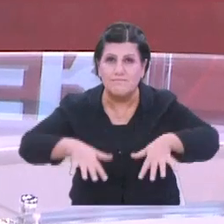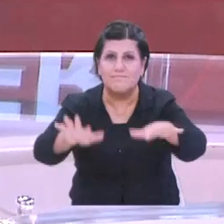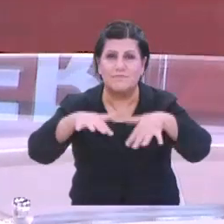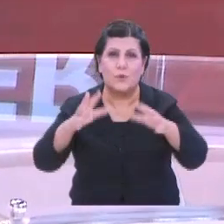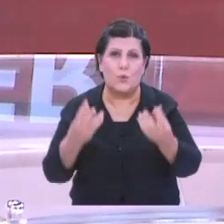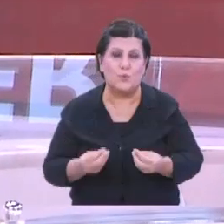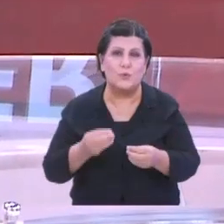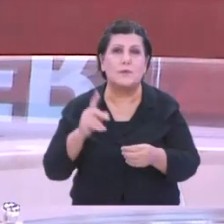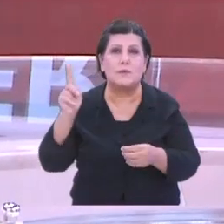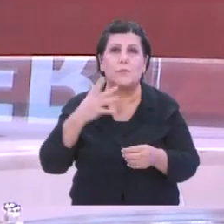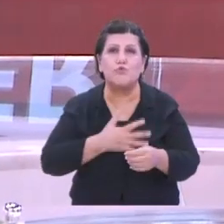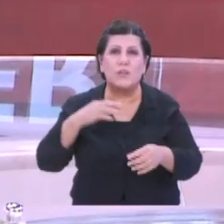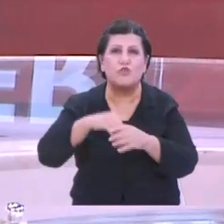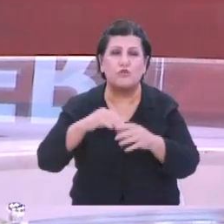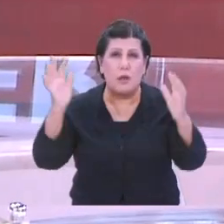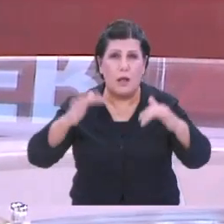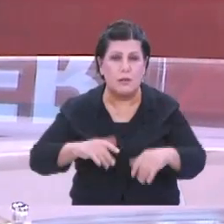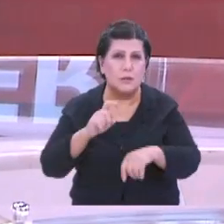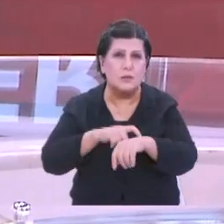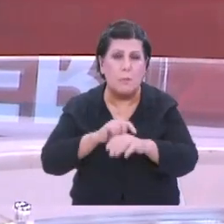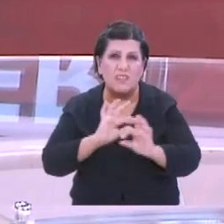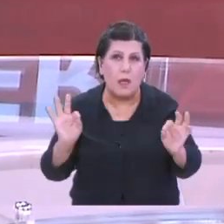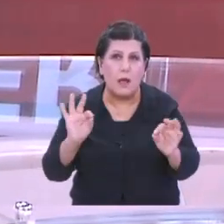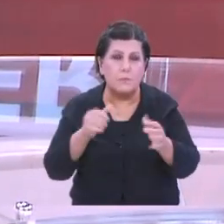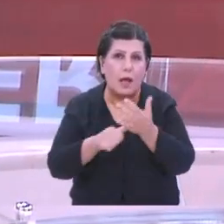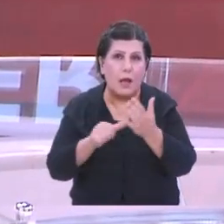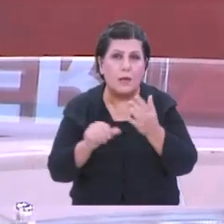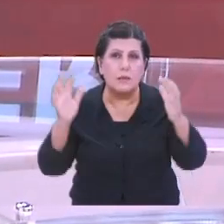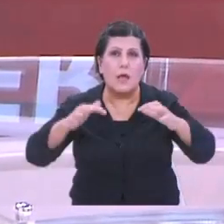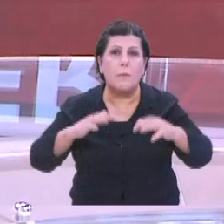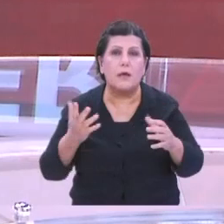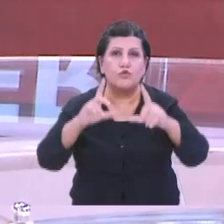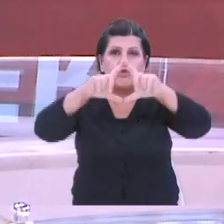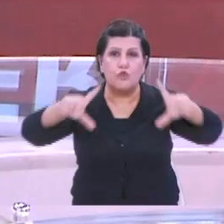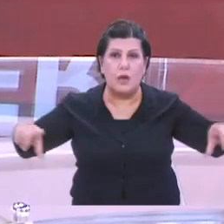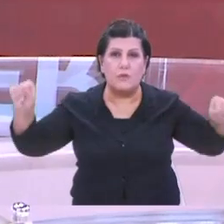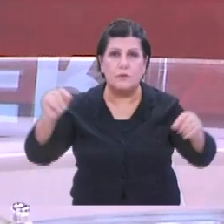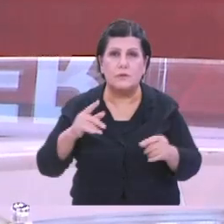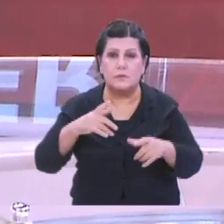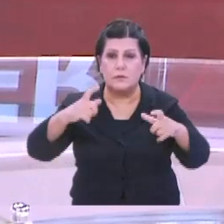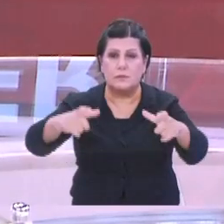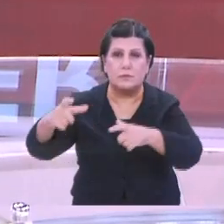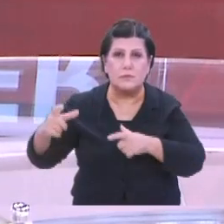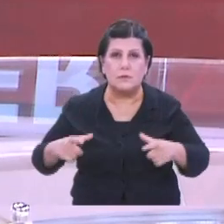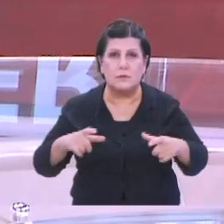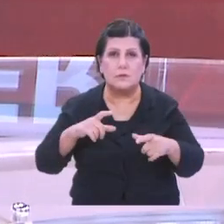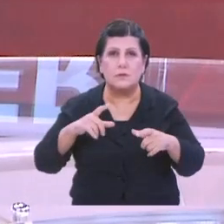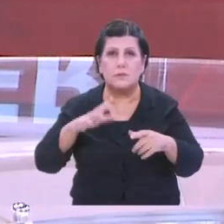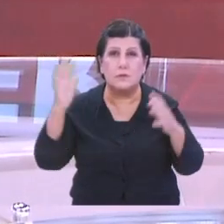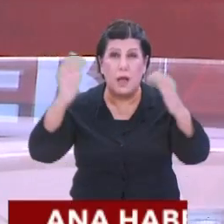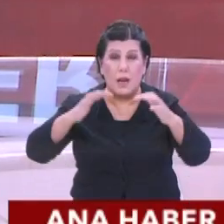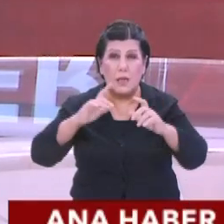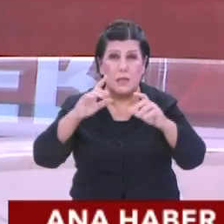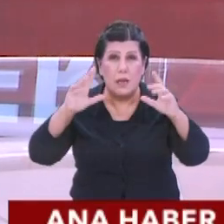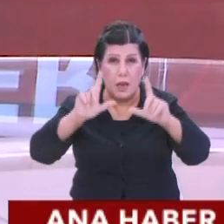Uludağ'a yağması gereken kar zamanında yağmıyor. Birçok coğrafyada, karasal iklimin hüküm sürdüğü coğrafyada kar yağması